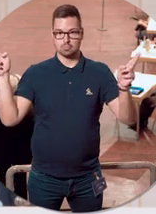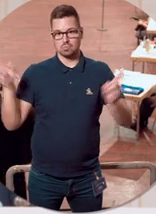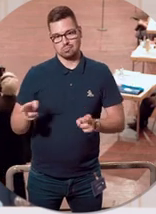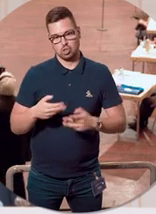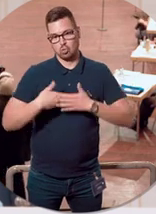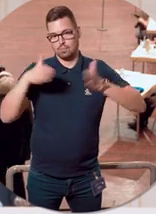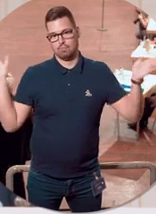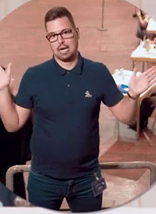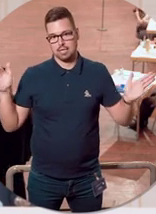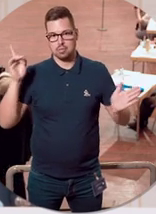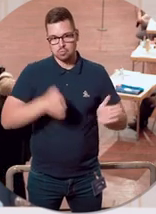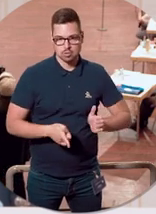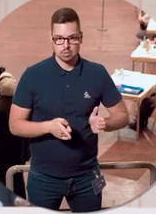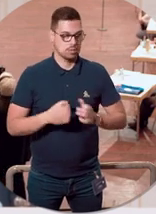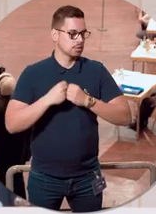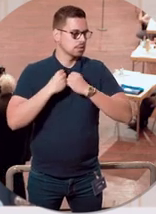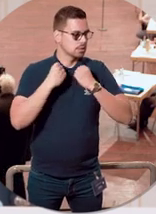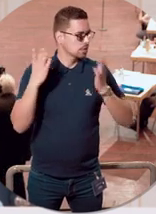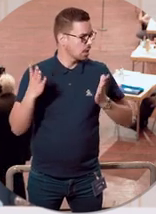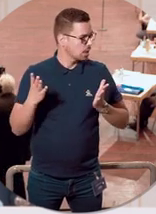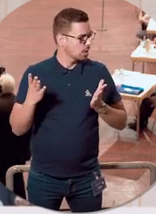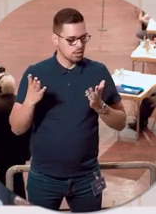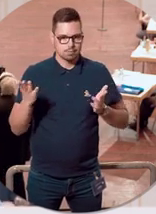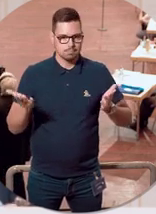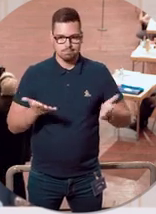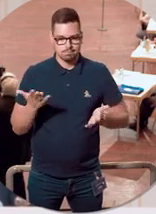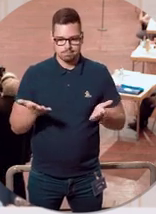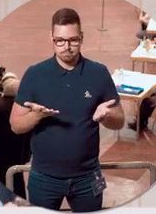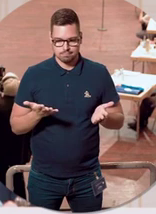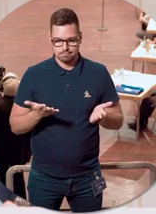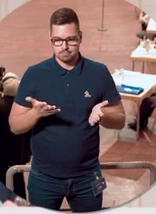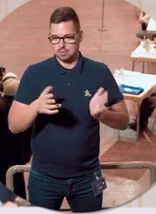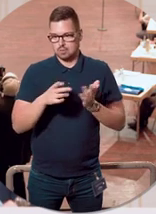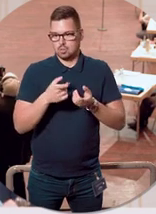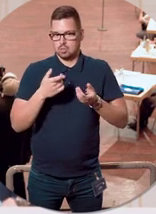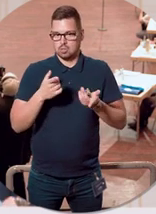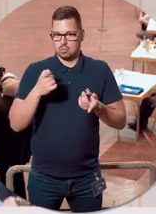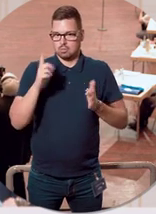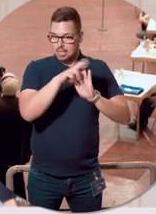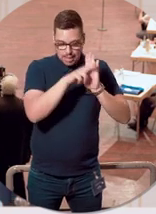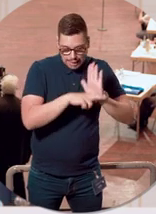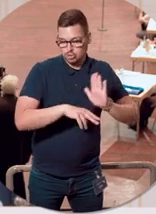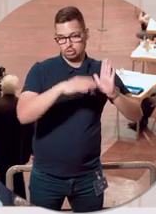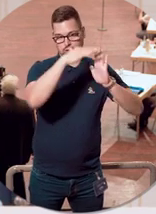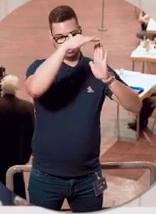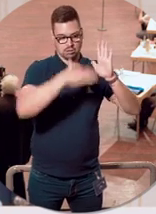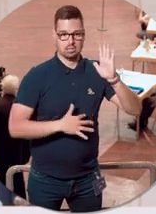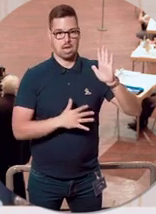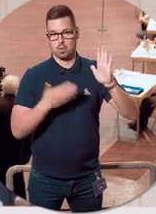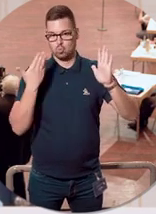befreit werden. Das ist gar keine Frage von Gerechtigkeit an dieser Stelle. Das ist eine Frage der verfassungsrechtlichen